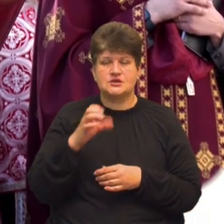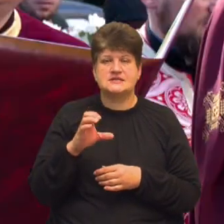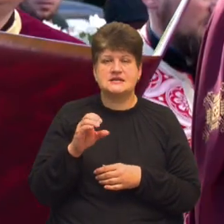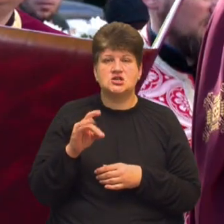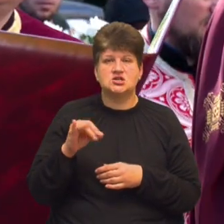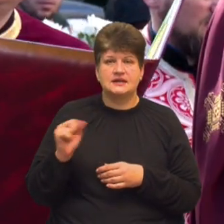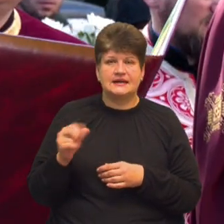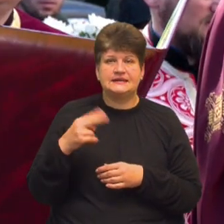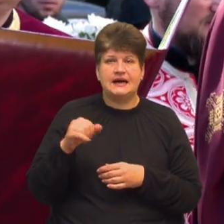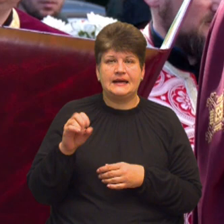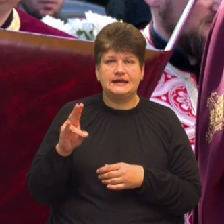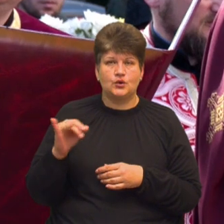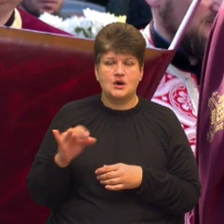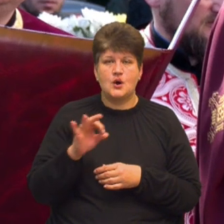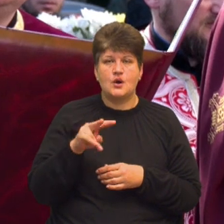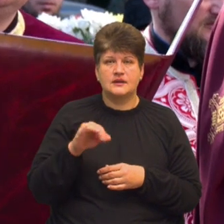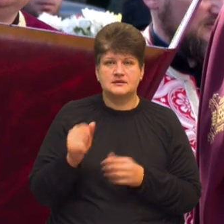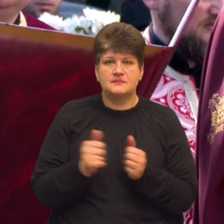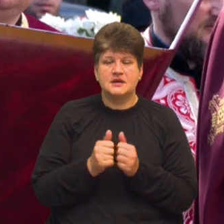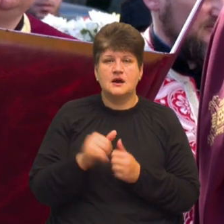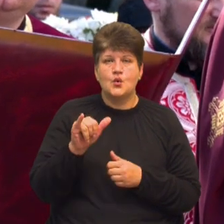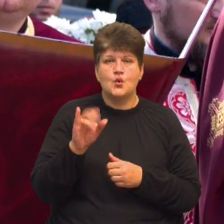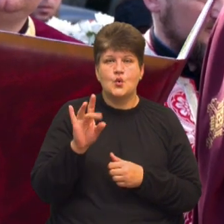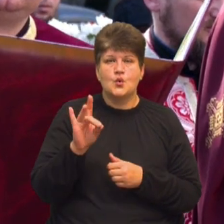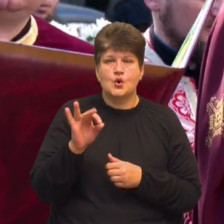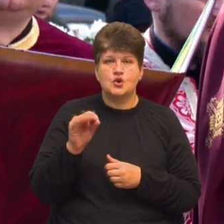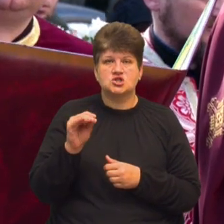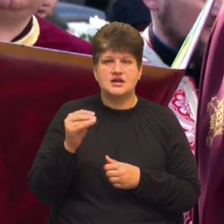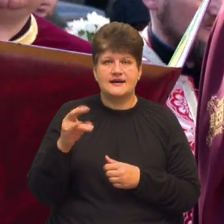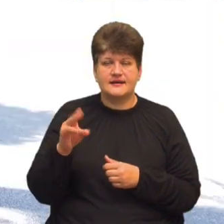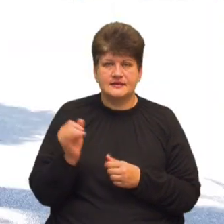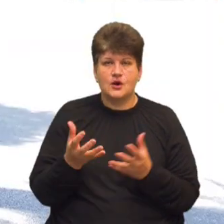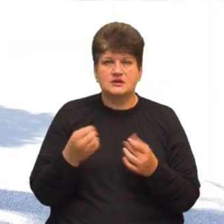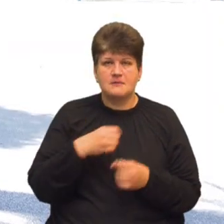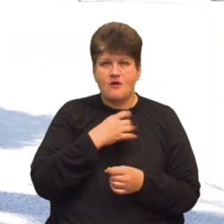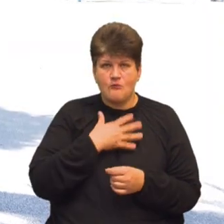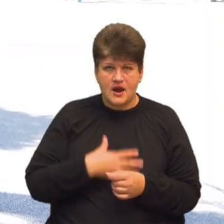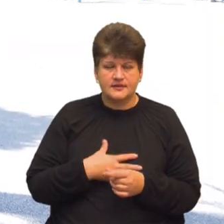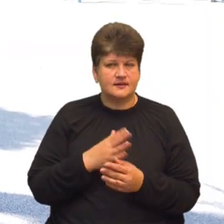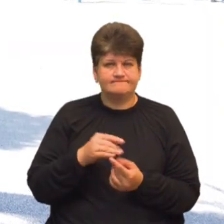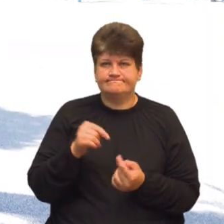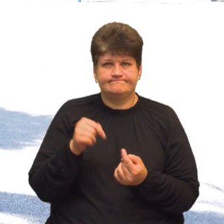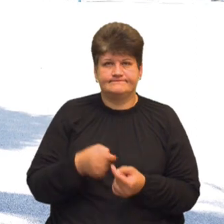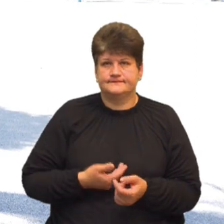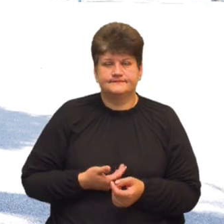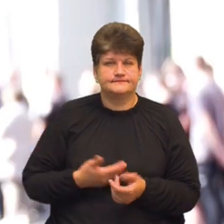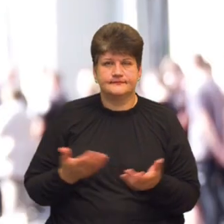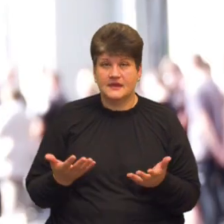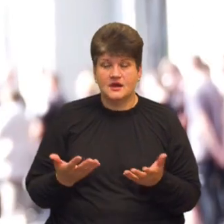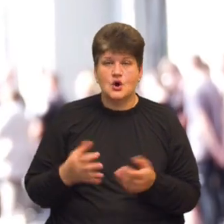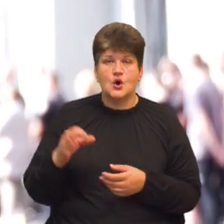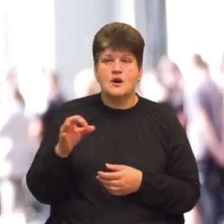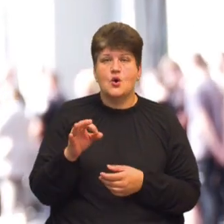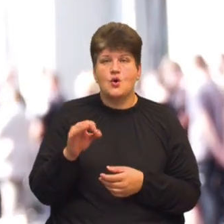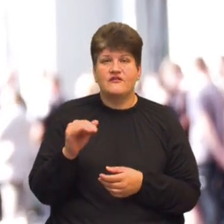Олександра. Поблизу населеного пункту Орожайне отримав поранення несумісне з життям. Офіцерка Нацгвардії Надія каже,